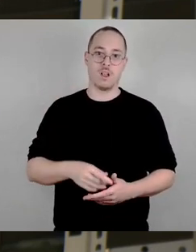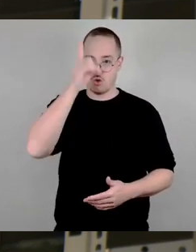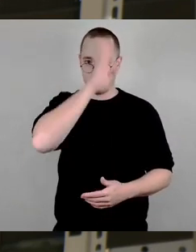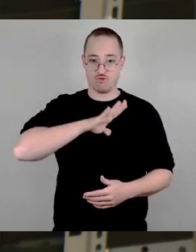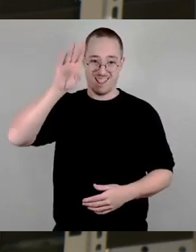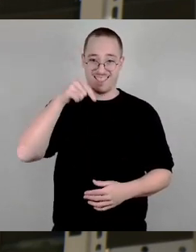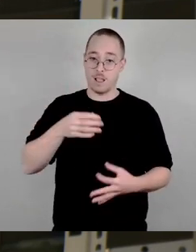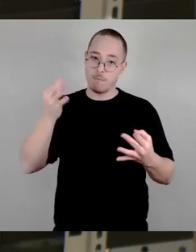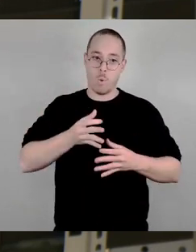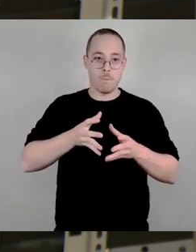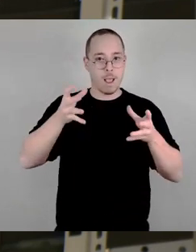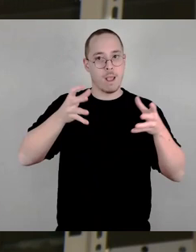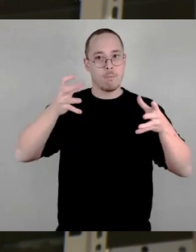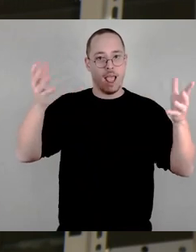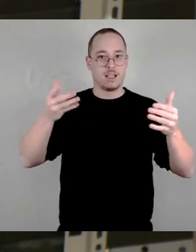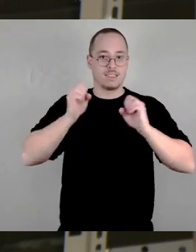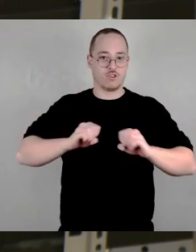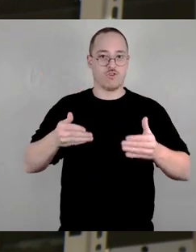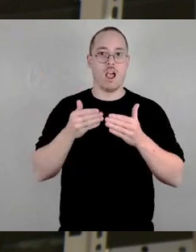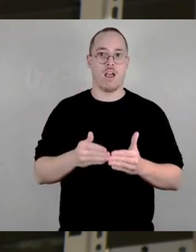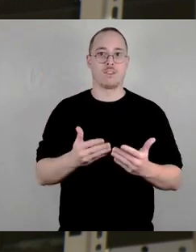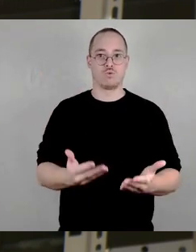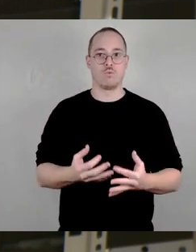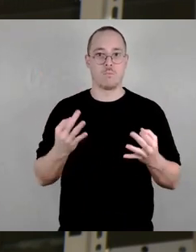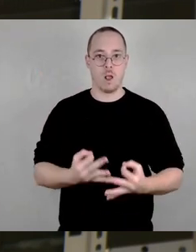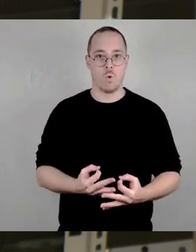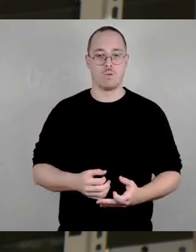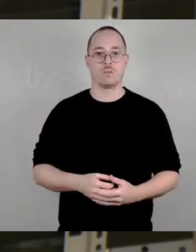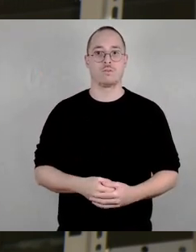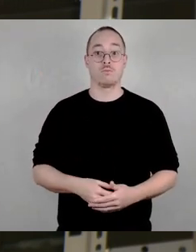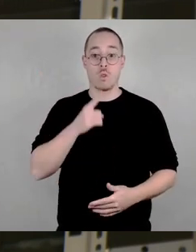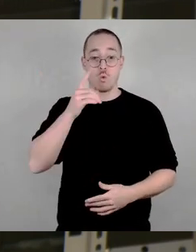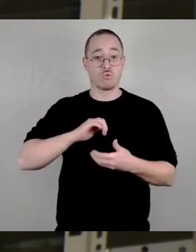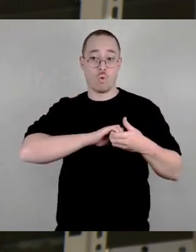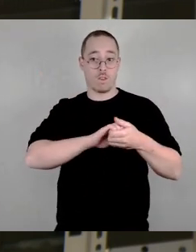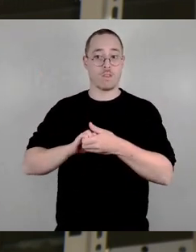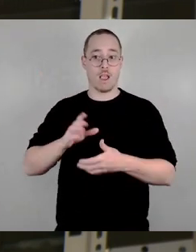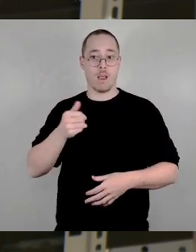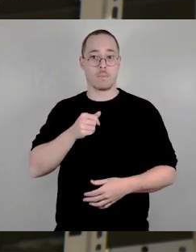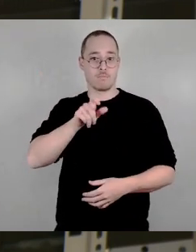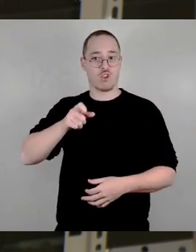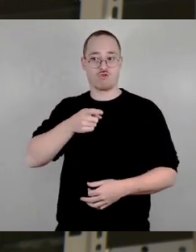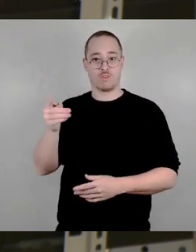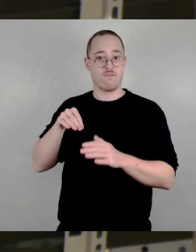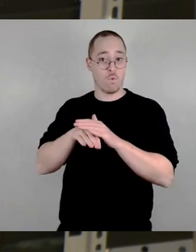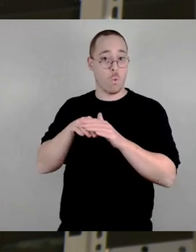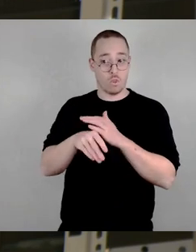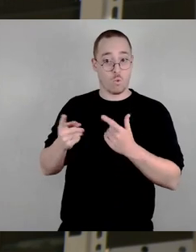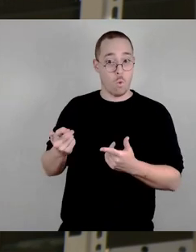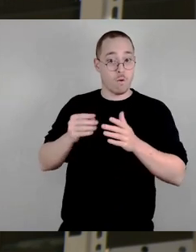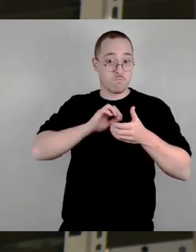damit auch nicht nur unsere Solidarität mit geflüchteten Menschen, sondern auch mit gleichgesinnten Kommunen in ganz Deutschland.